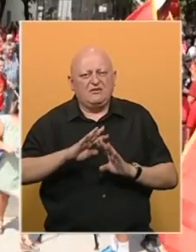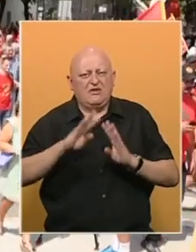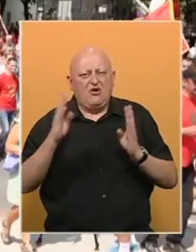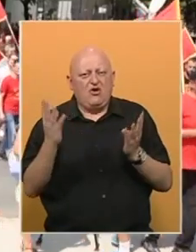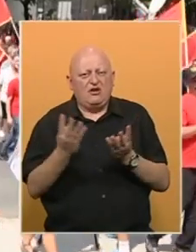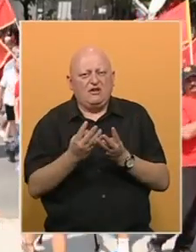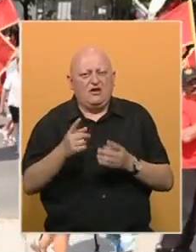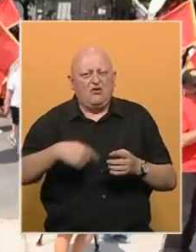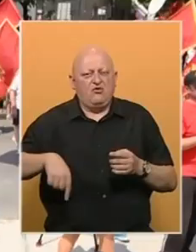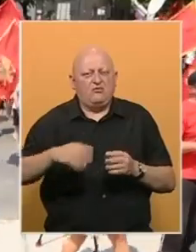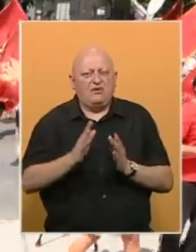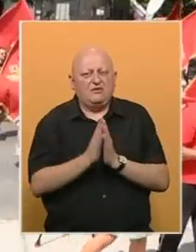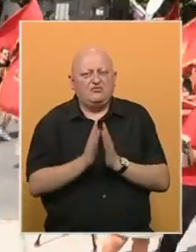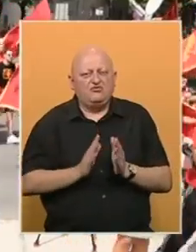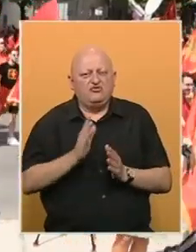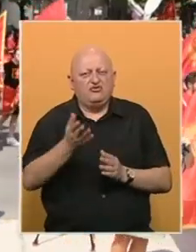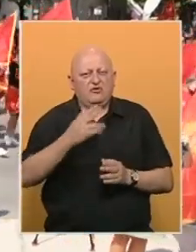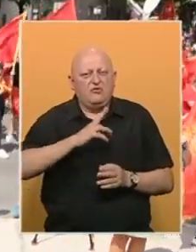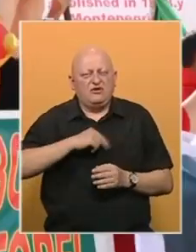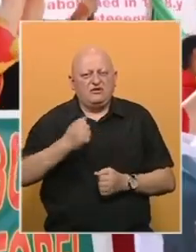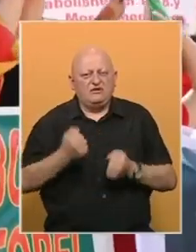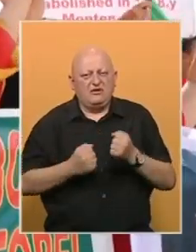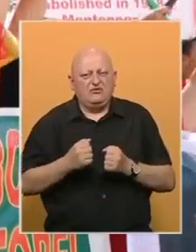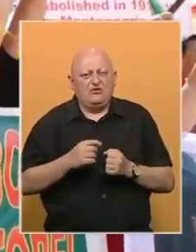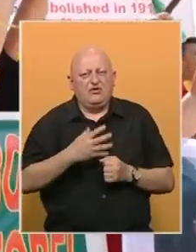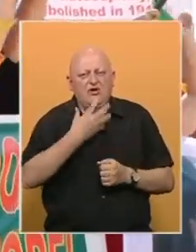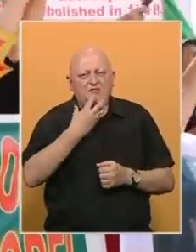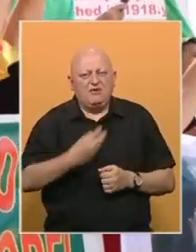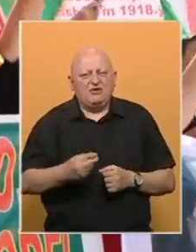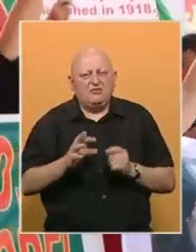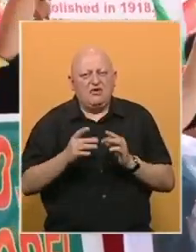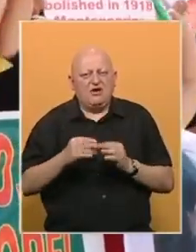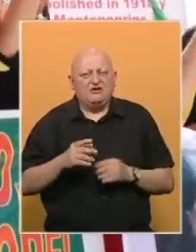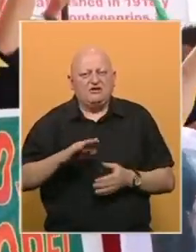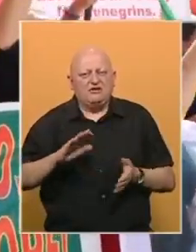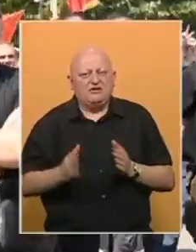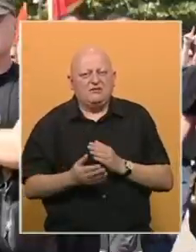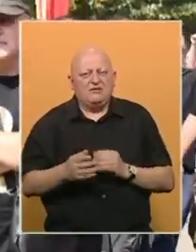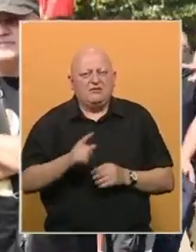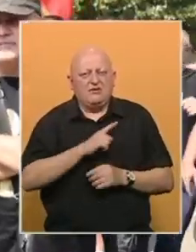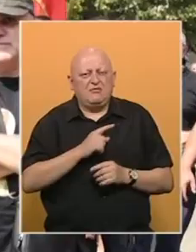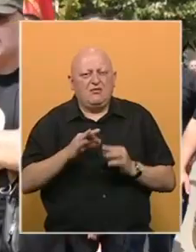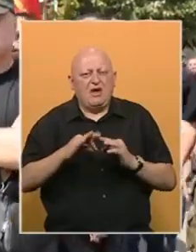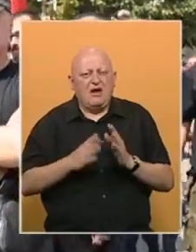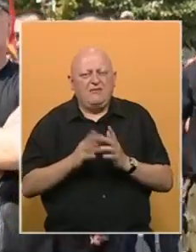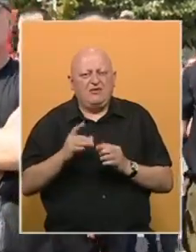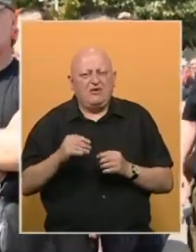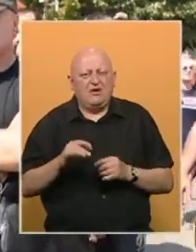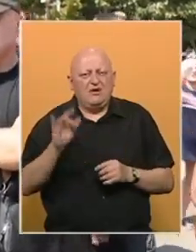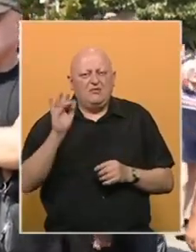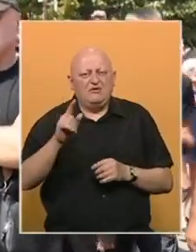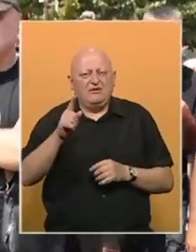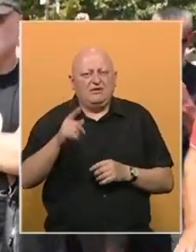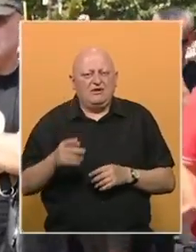postavljena ograda, a u krug manastira ušlo je više politijskih vozila. Mitropolit i Onikija će zamijeniti preminulog amfilohija.